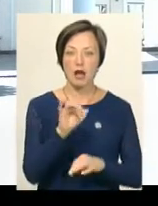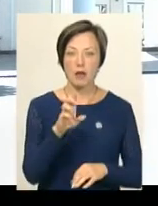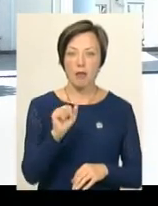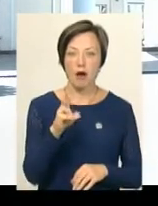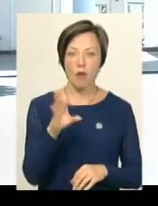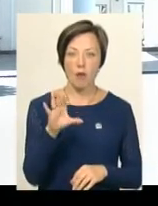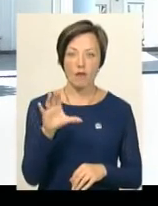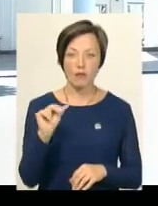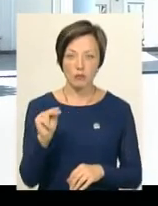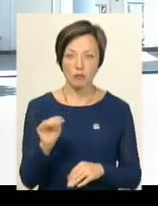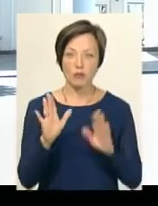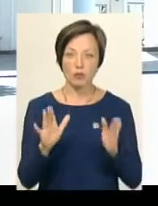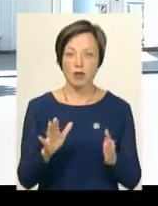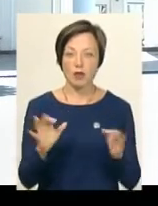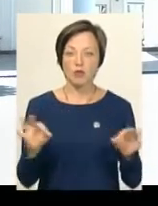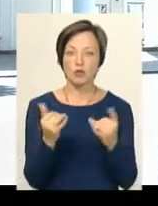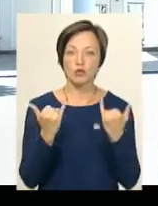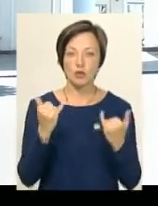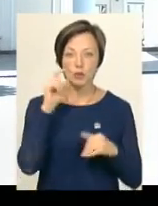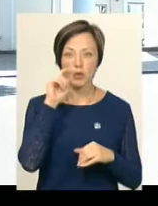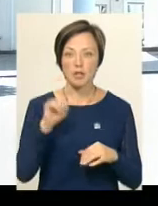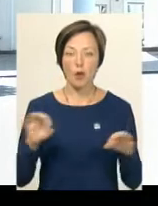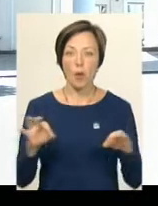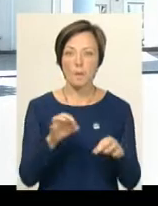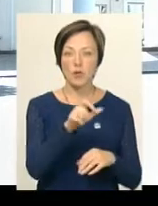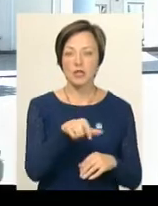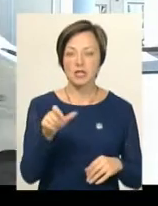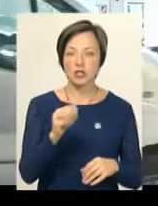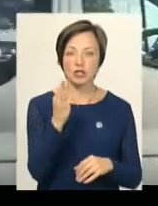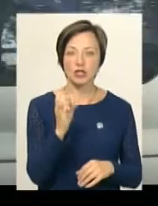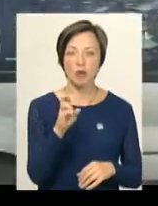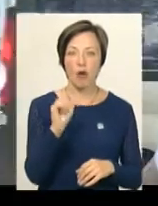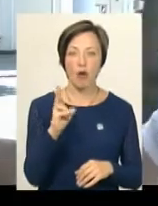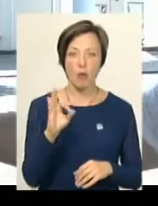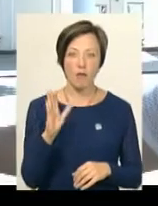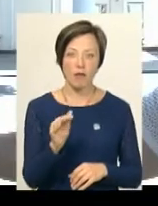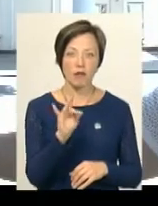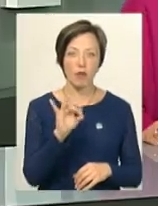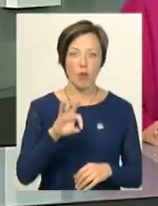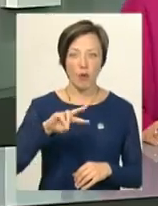буде виконана музика сучасних українських композиторів Ігора Щербакова та Богдани Фроляк.